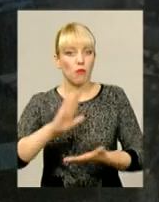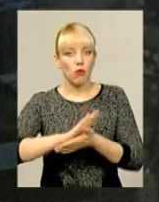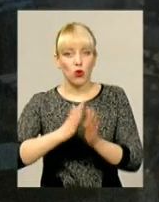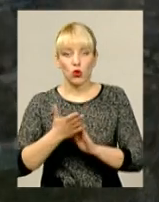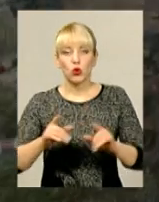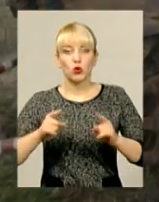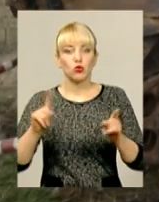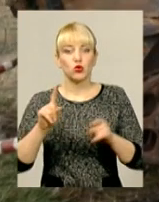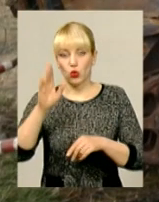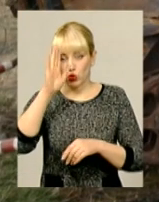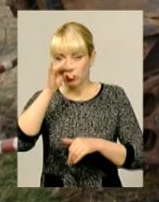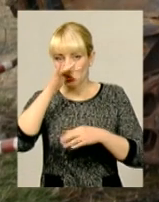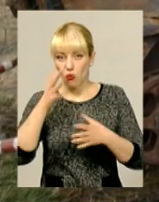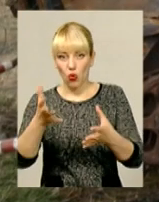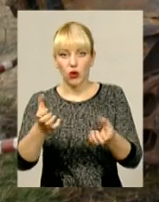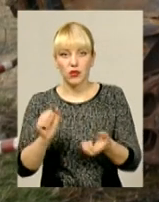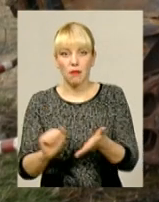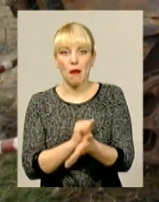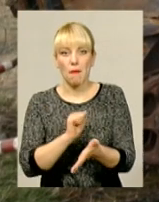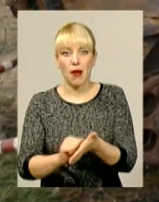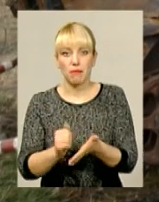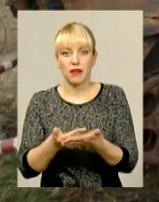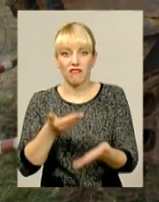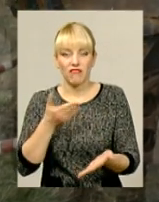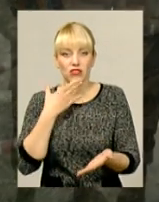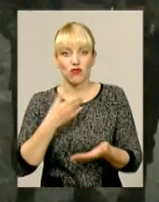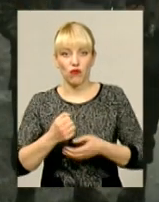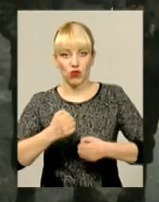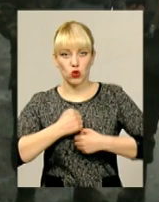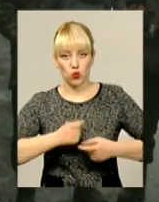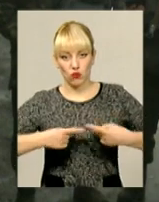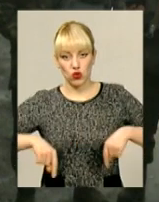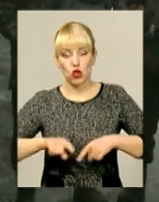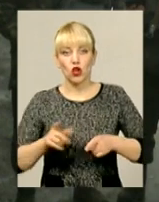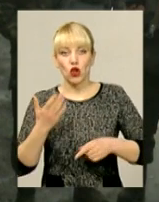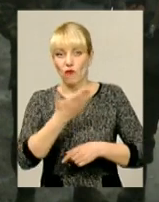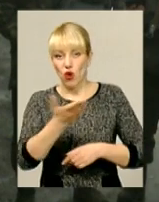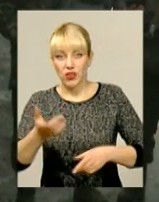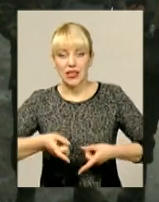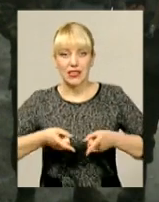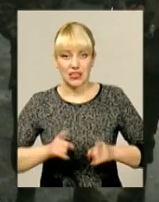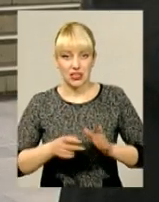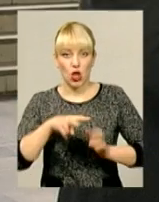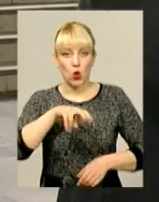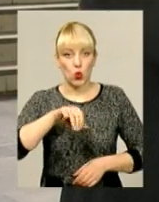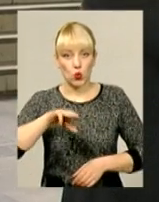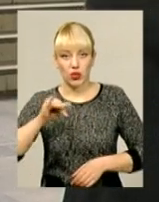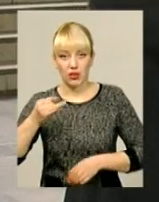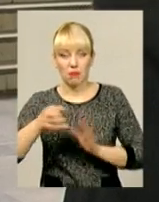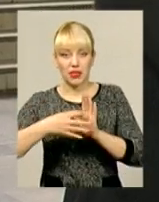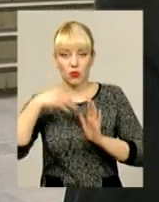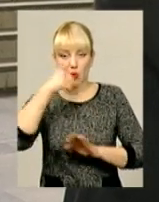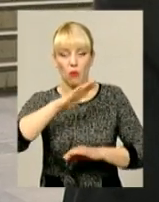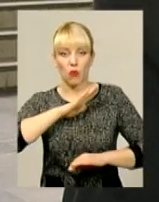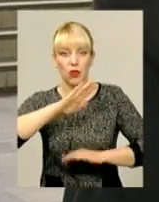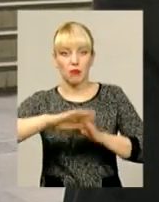що хлопці не можуть отримати папір від своєї військової частини, про те, що вони дійсно у лютому 2015-го були під Дебальцевим.